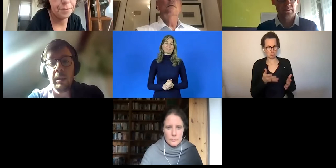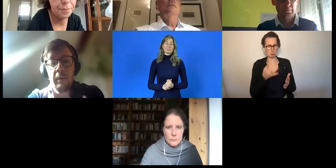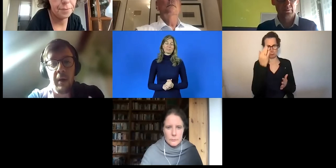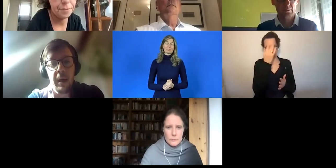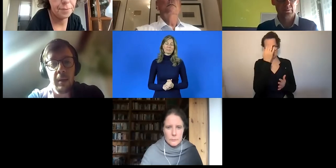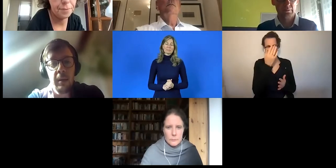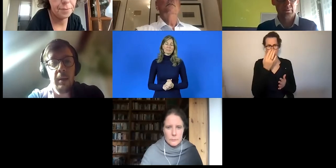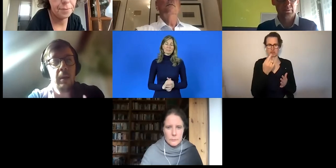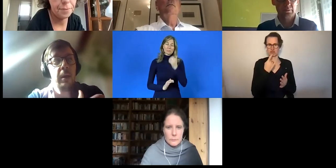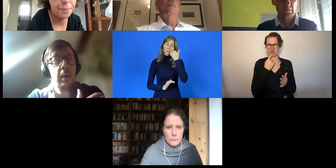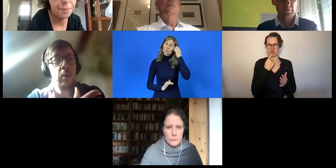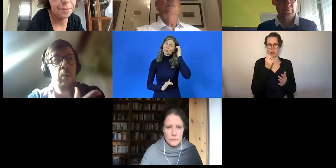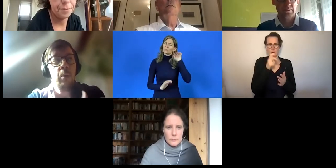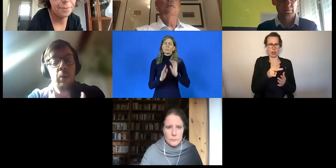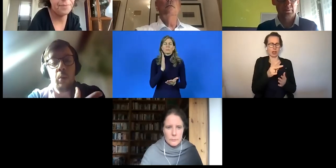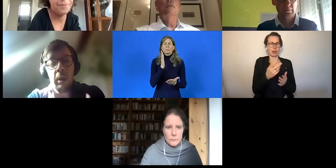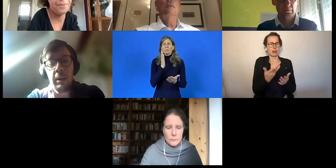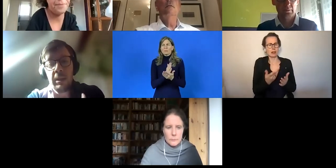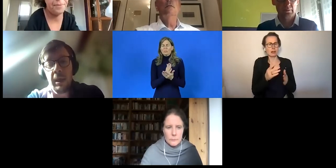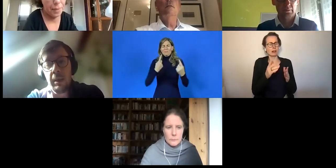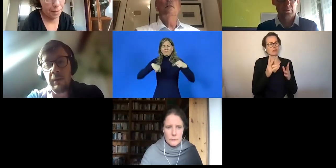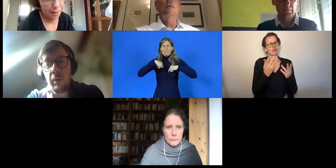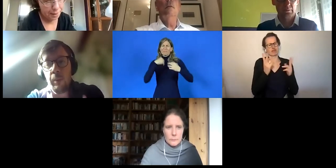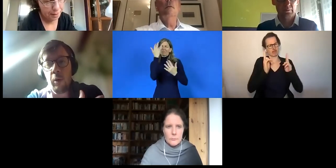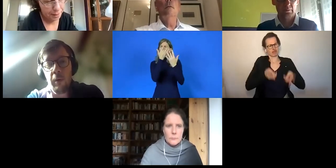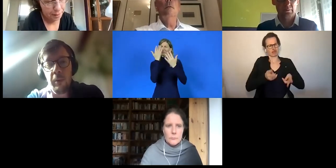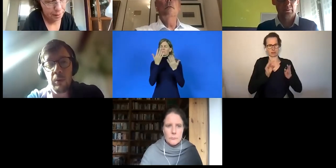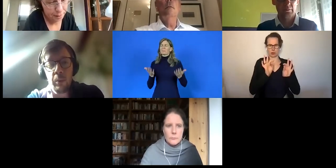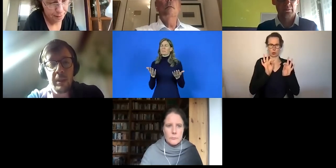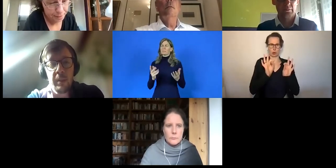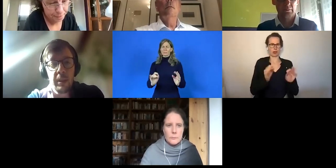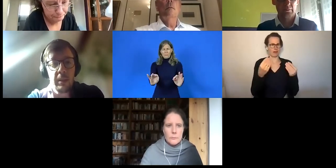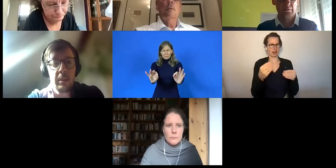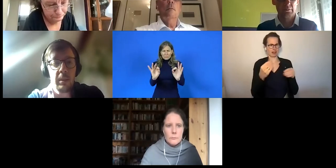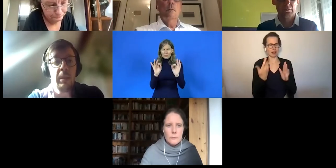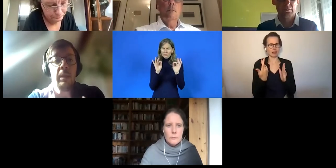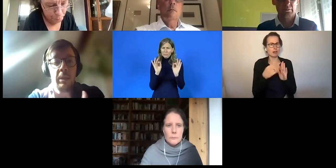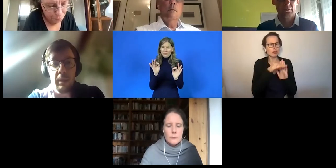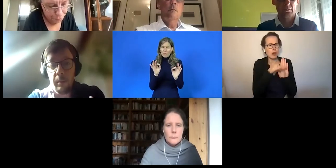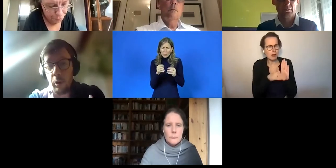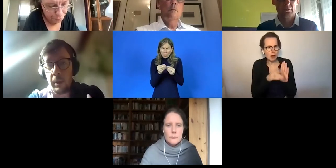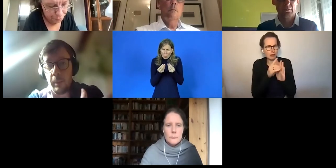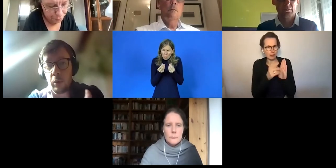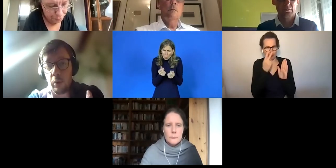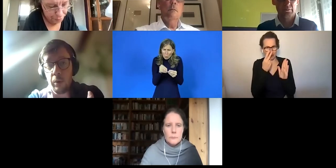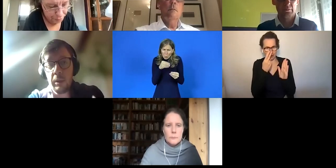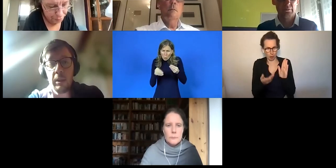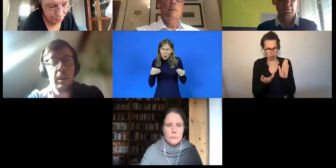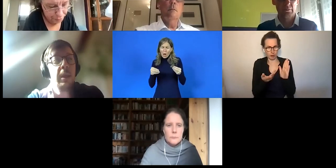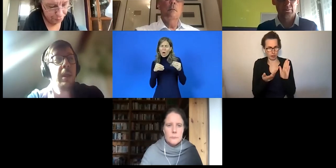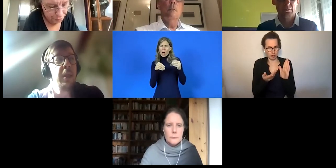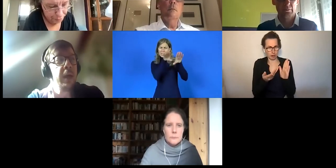haben uns darum bemüht, jetzt in unserem neuen Wettnetzwerk uns dafür einzusetzen, wie gute